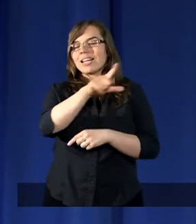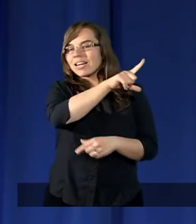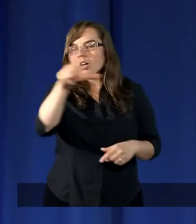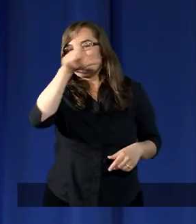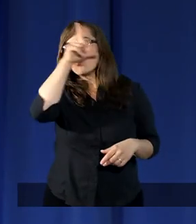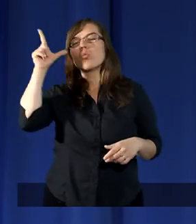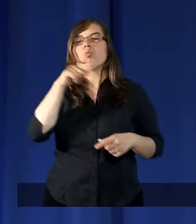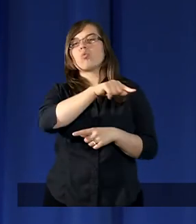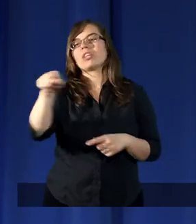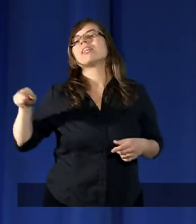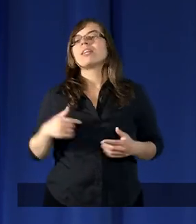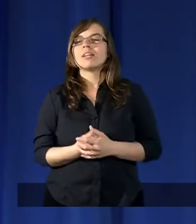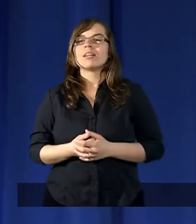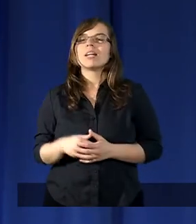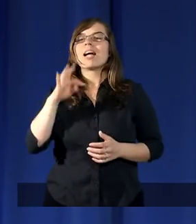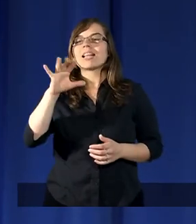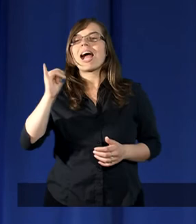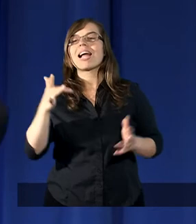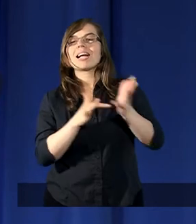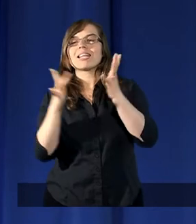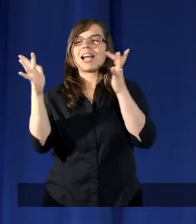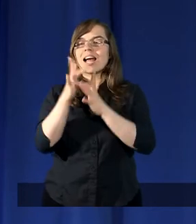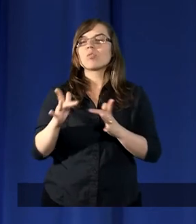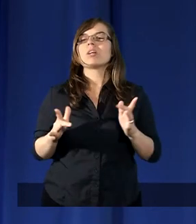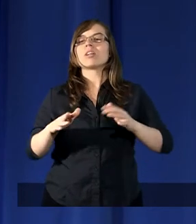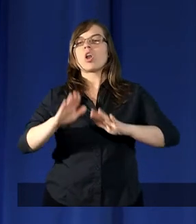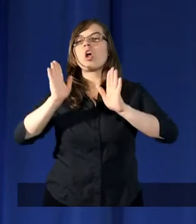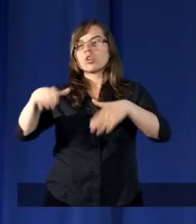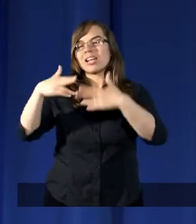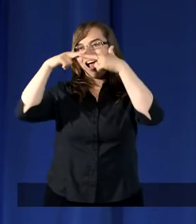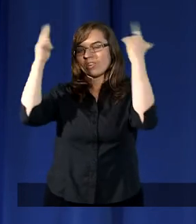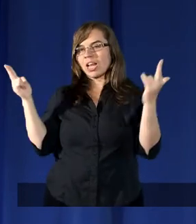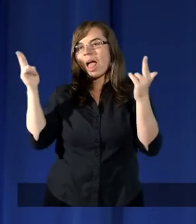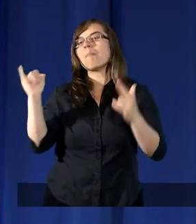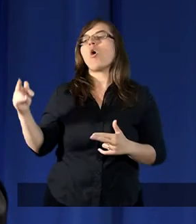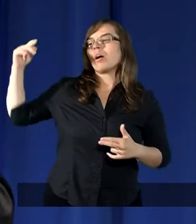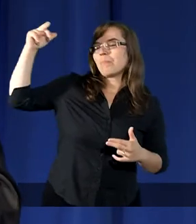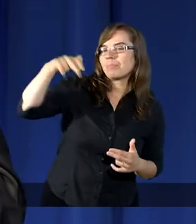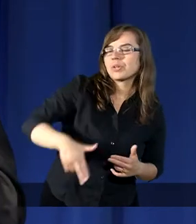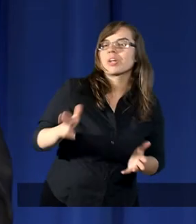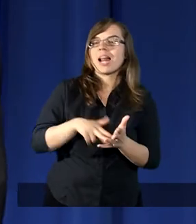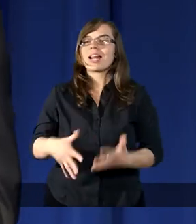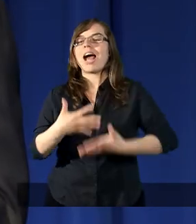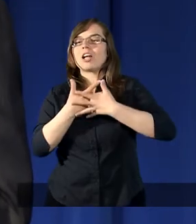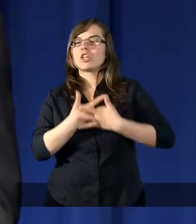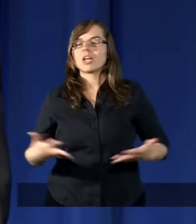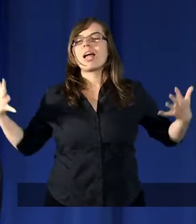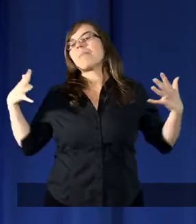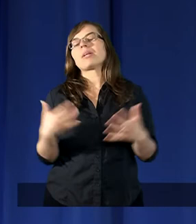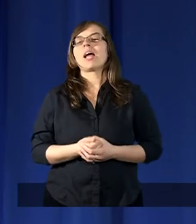ludzi. Tak jak Jezus Chrystus zostawił niebo i przyszedł na tą ziemię